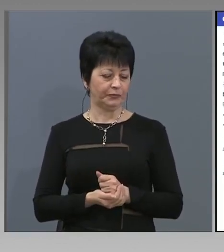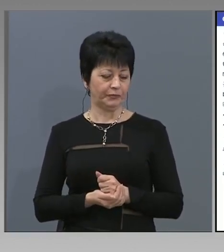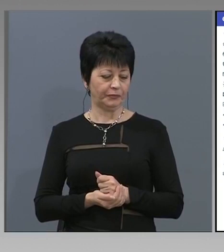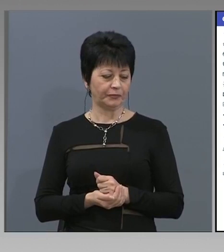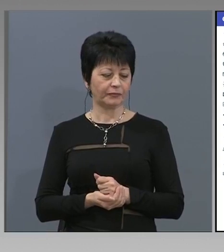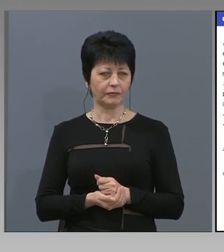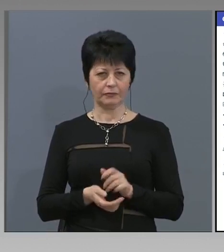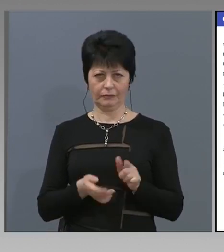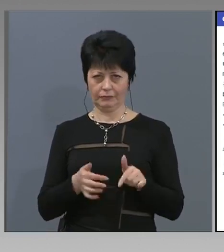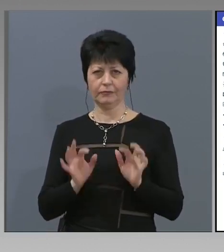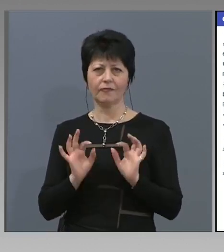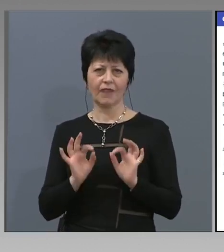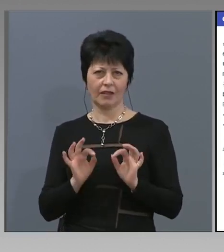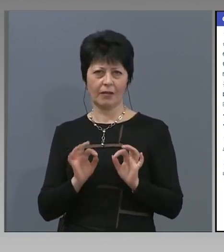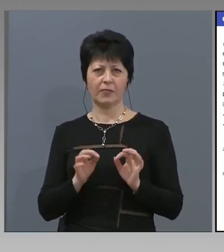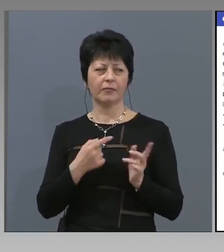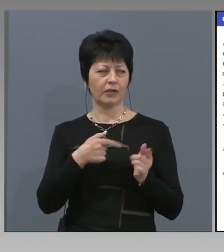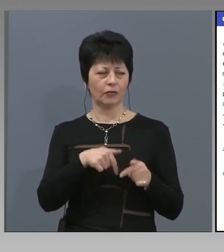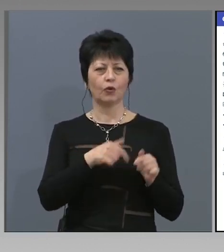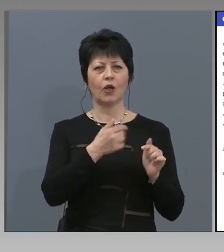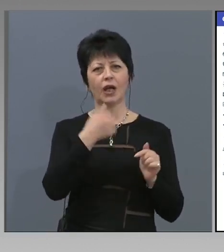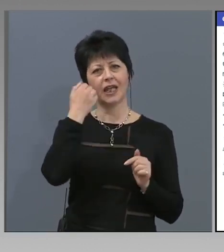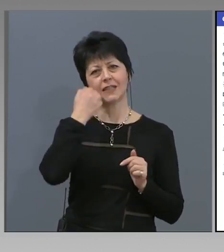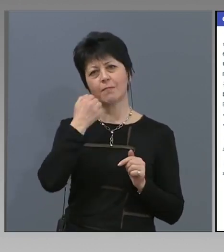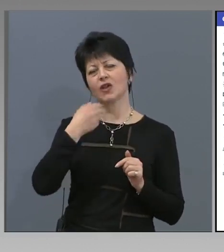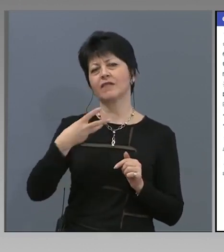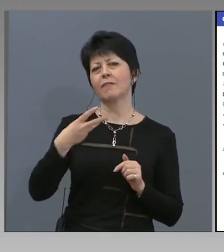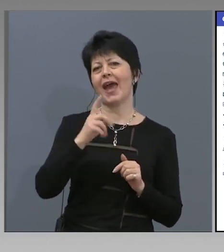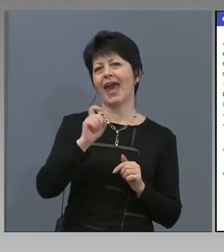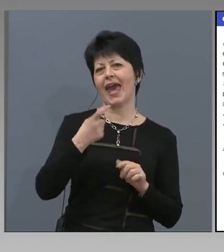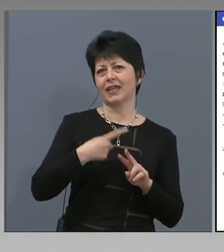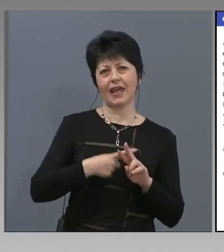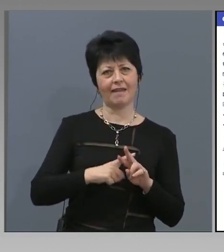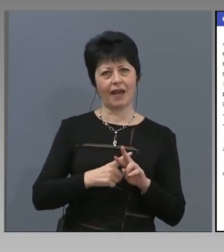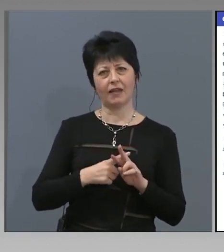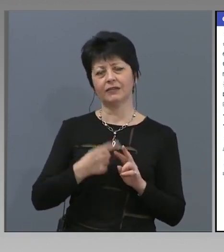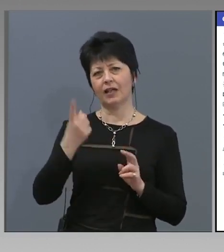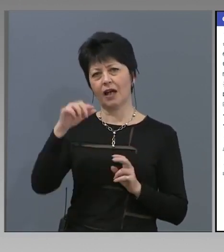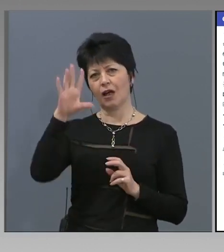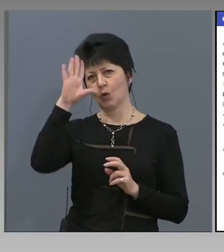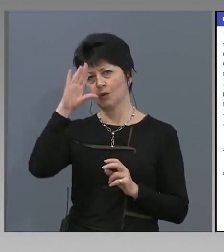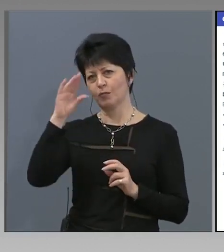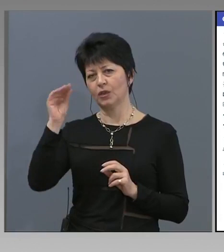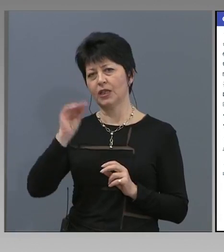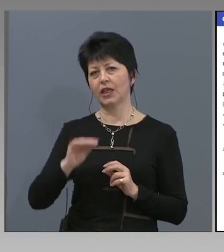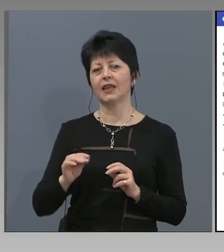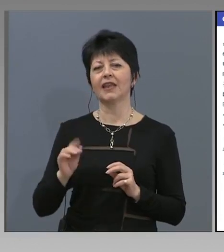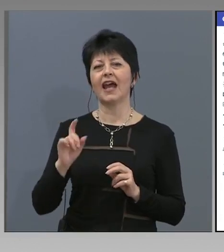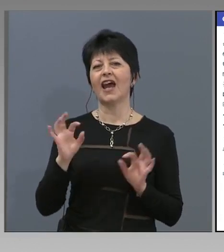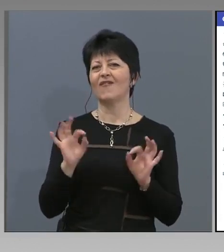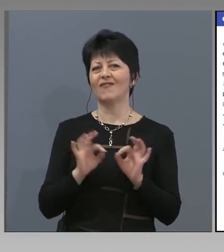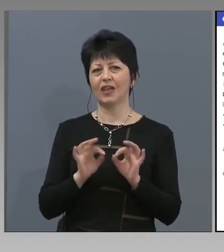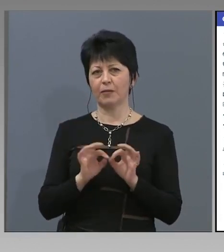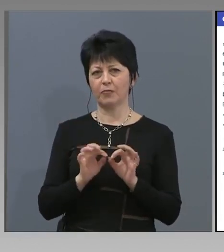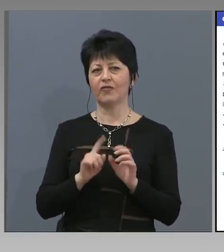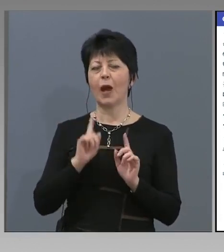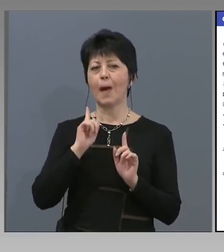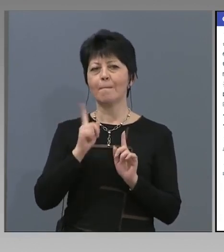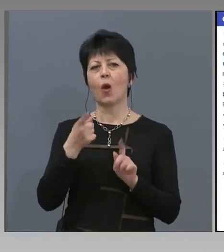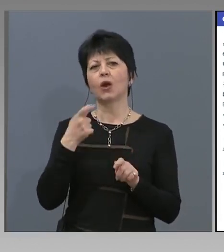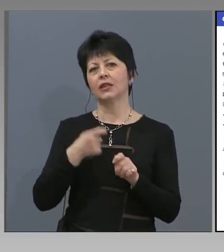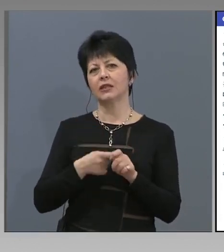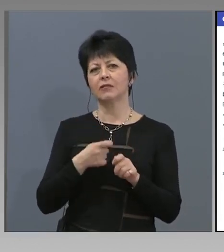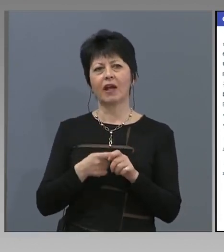Ето, например, тук ползвам егенето, което е публично, на господин Филипов. Мога да създават различни